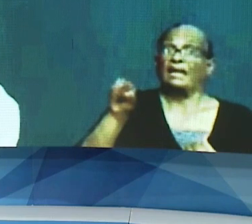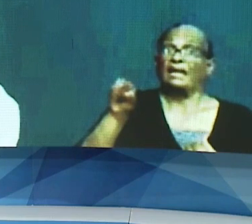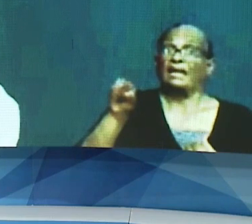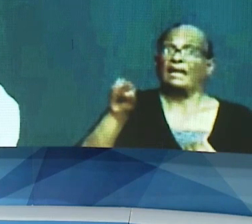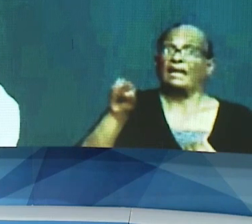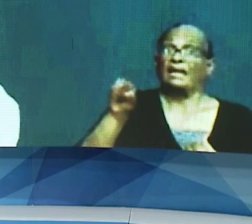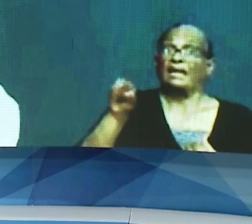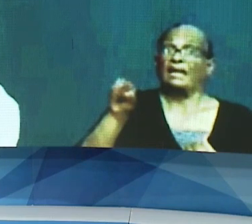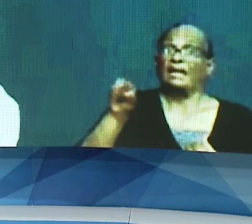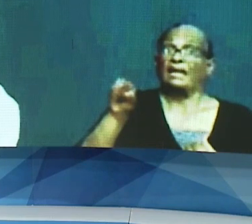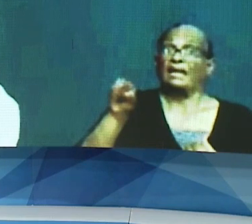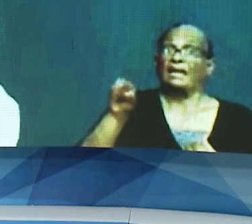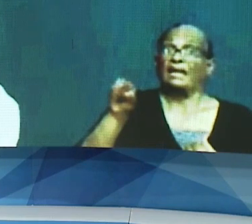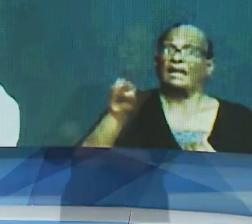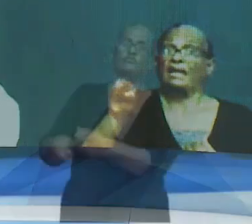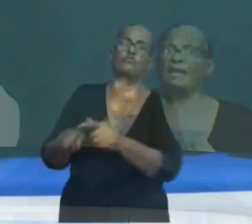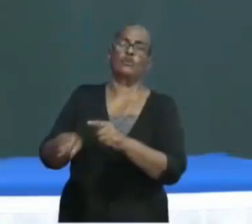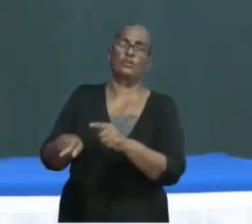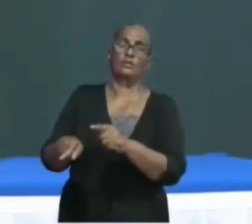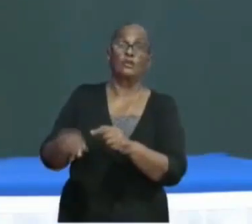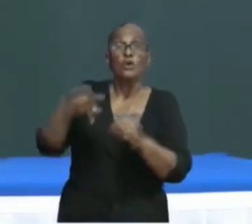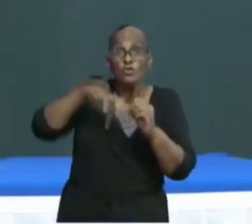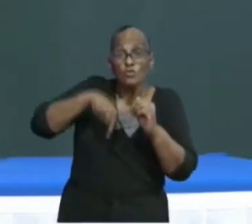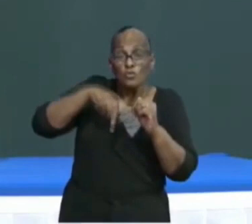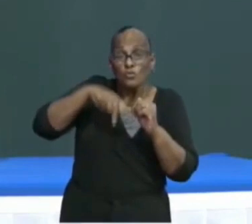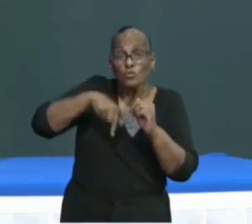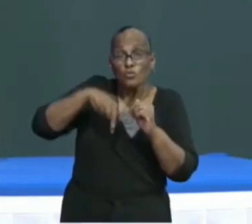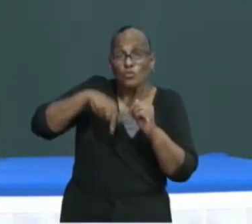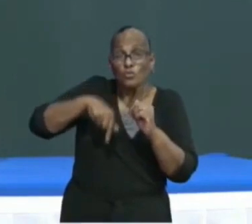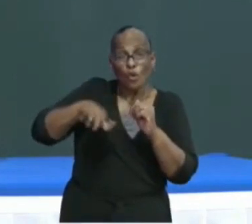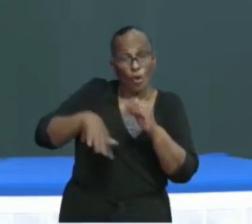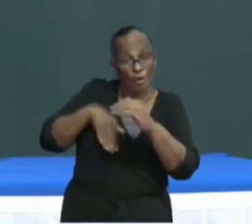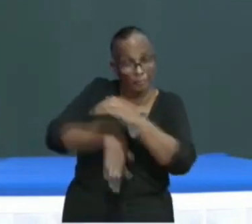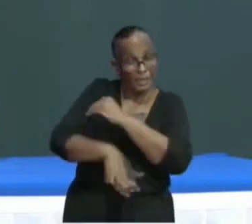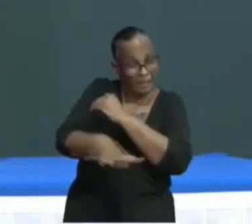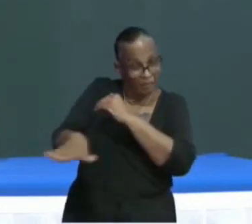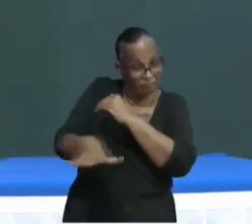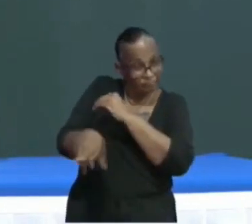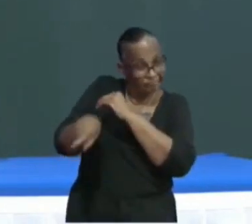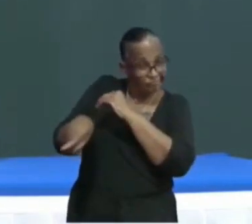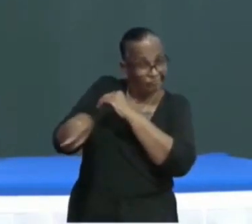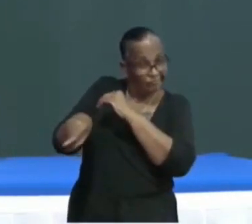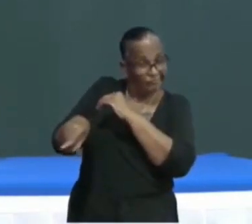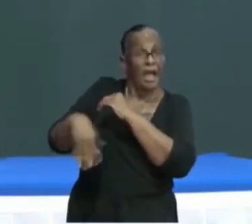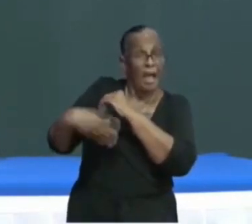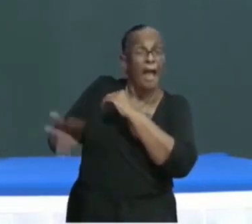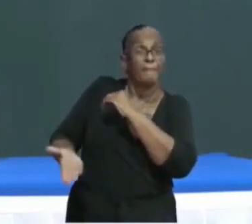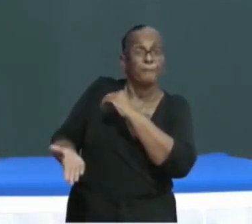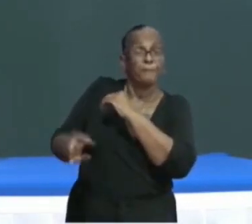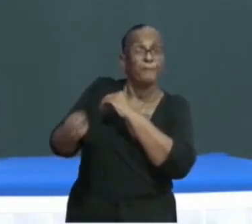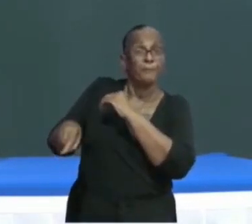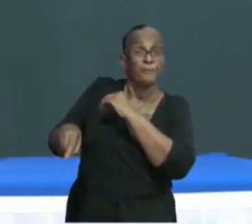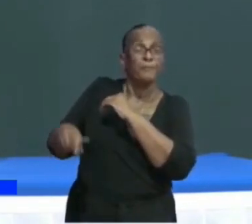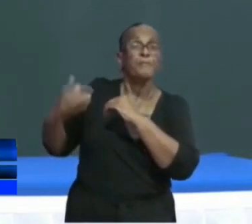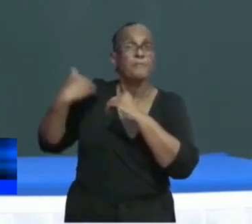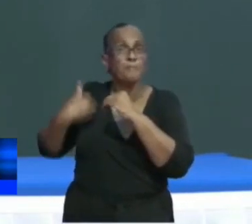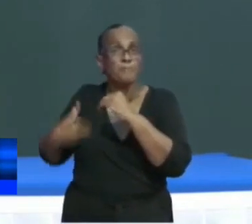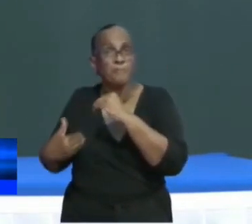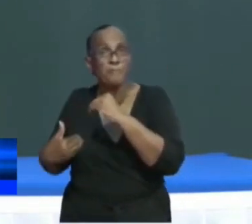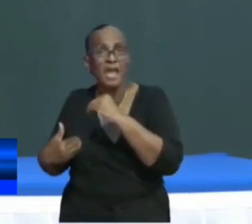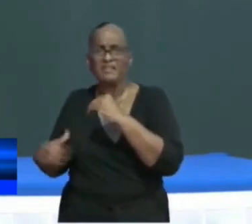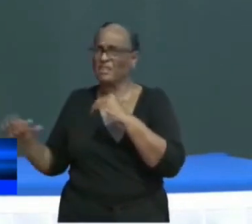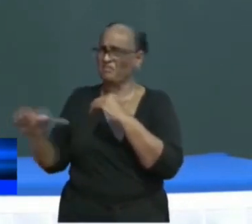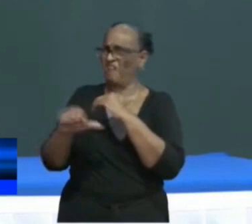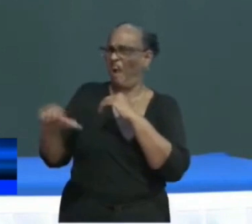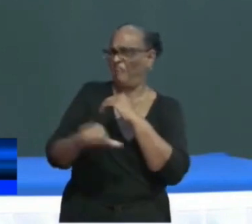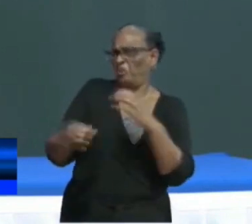garanderen, zegt Ginty. Op dit moment hebben we op locatie reeds mensen van de Citizens